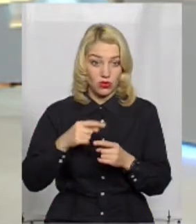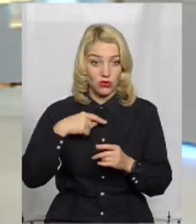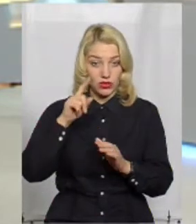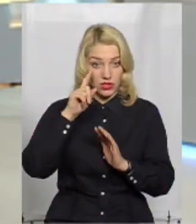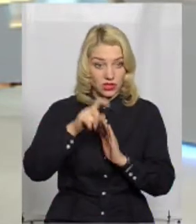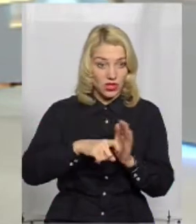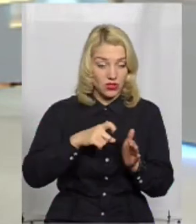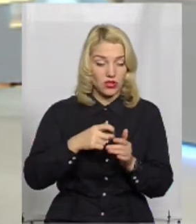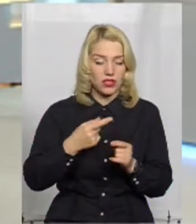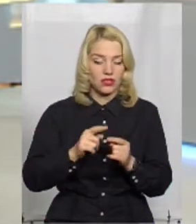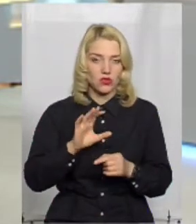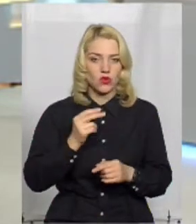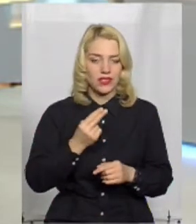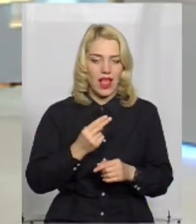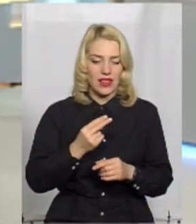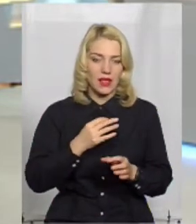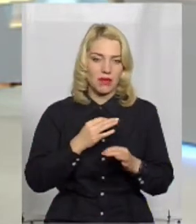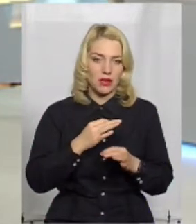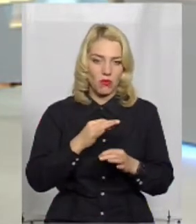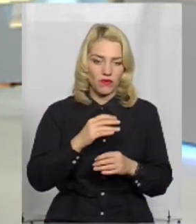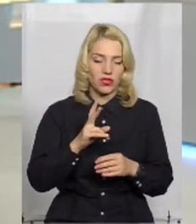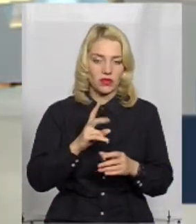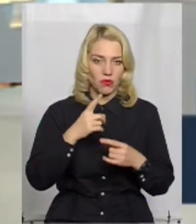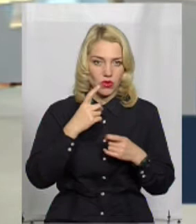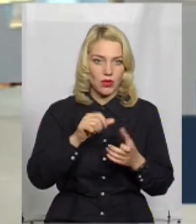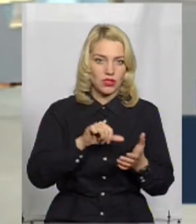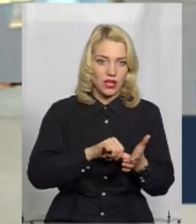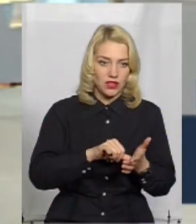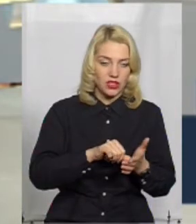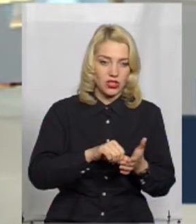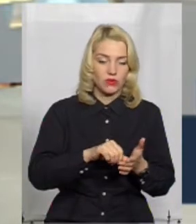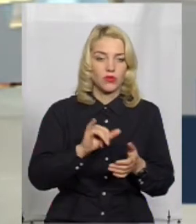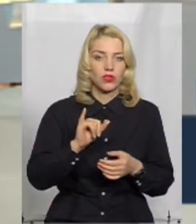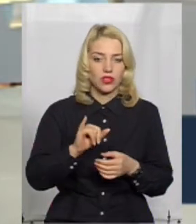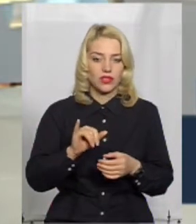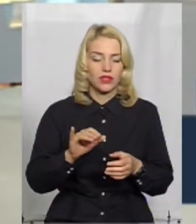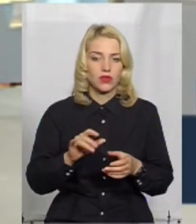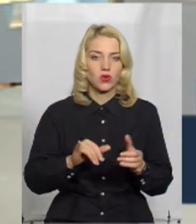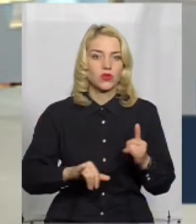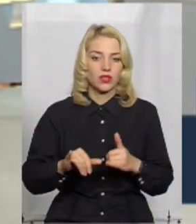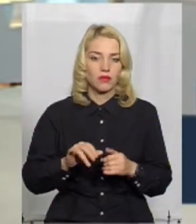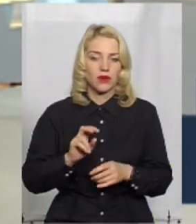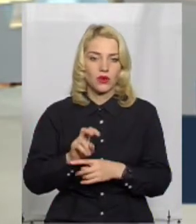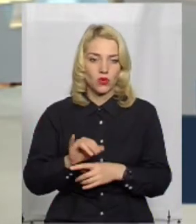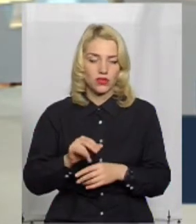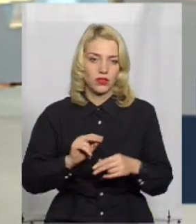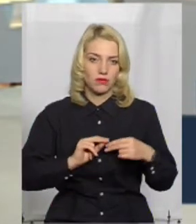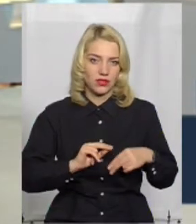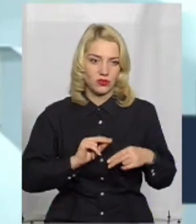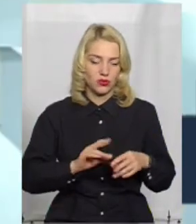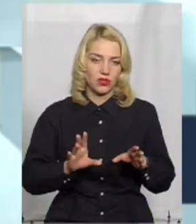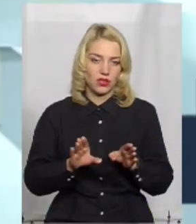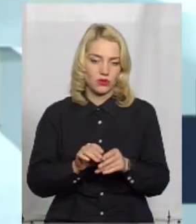процес соціальний перемовник, він тоді повідомляє дільничному, і вже разом з ним туди приходять і працюють